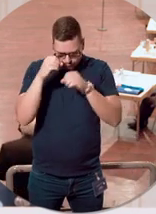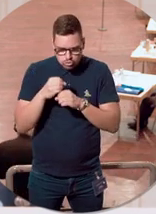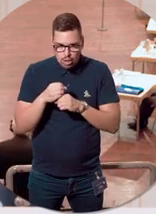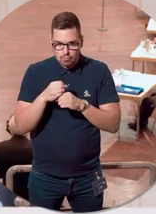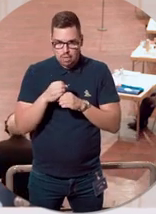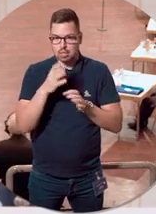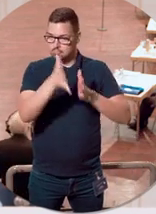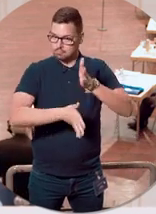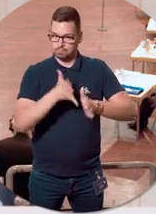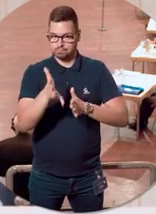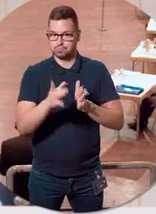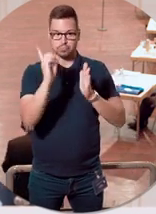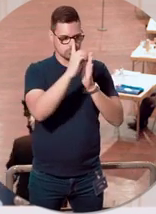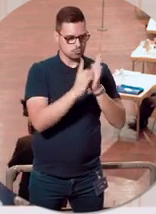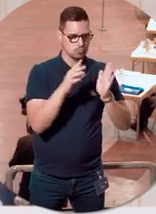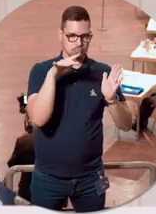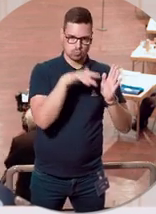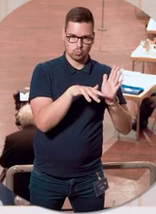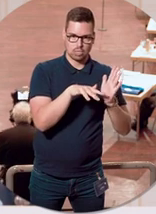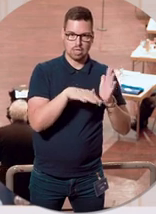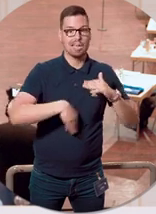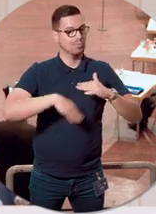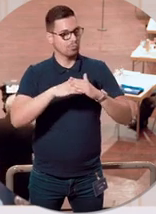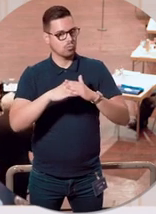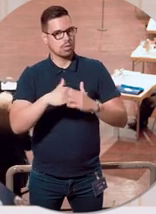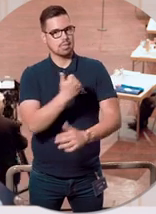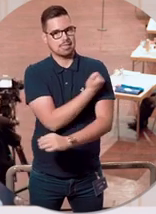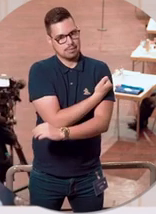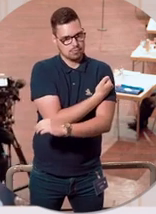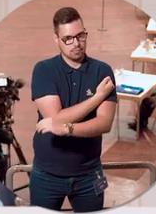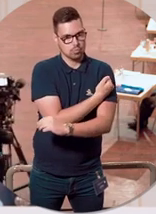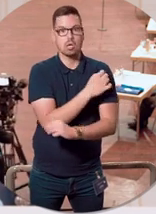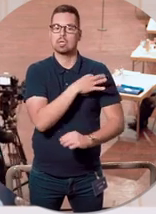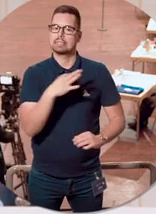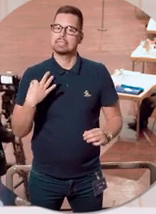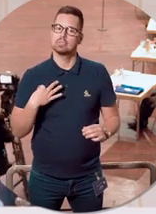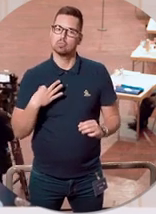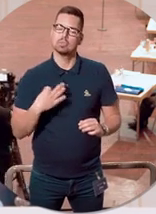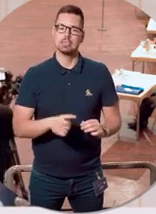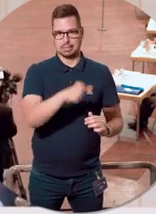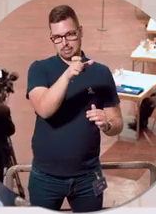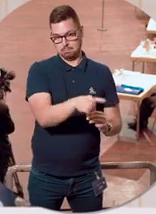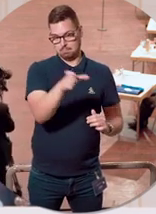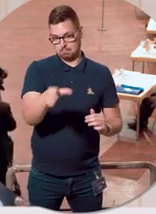gesagt, dass Daten vorliegen, die davon ausgehen, dass vollständig Geimpfte, aber auch genesene Personen ein